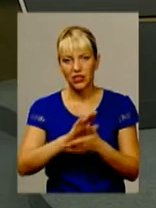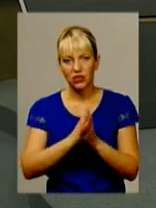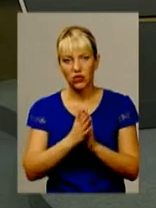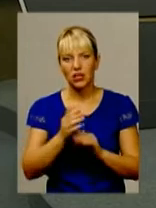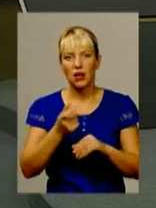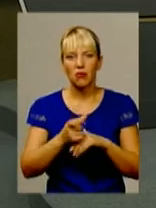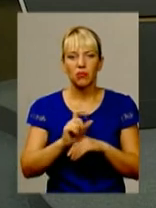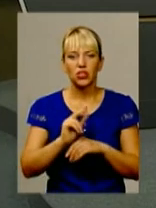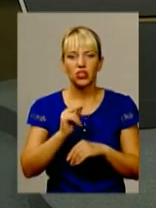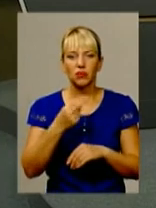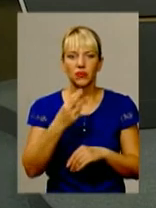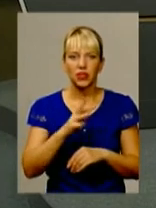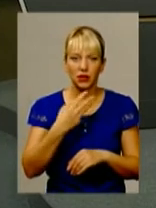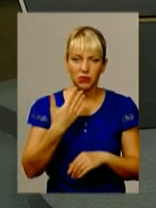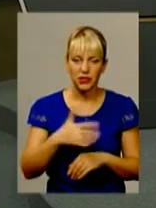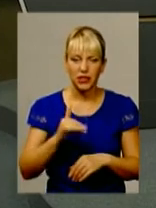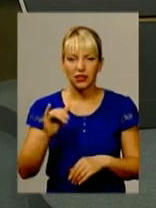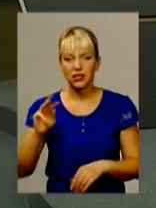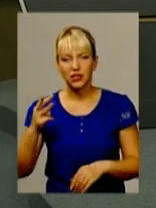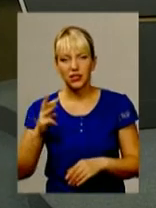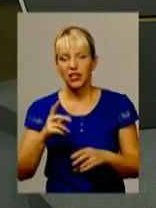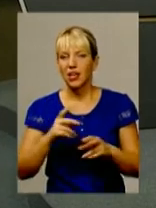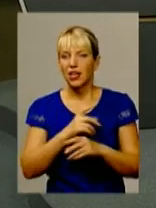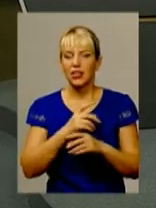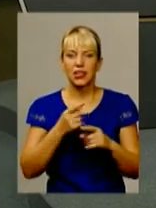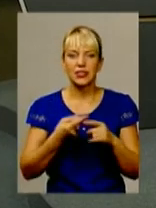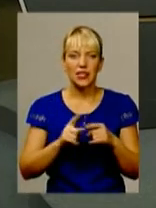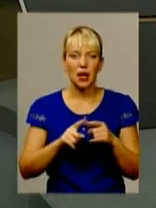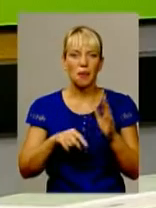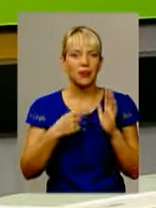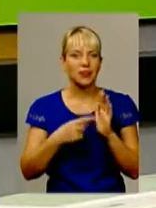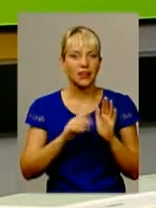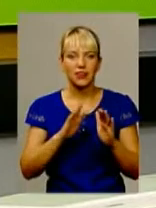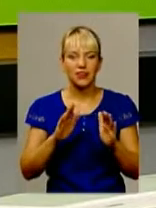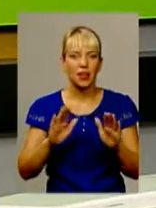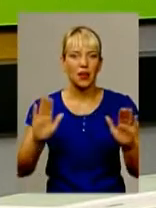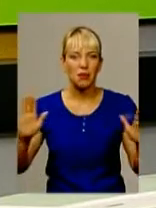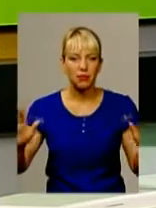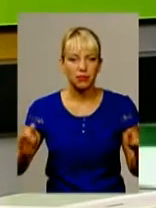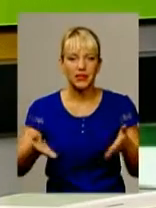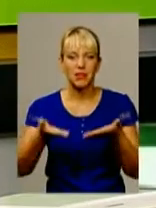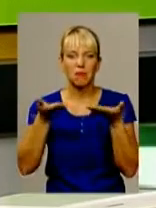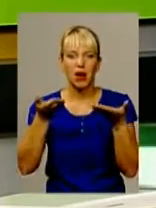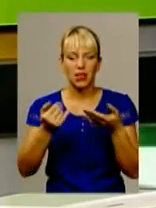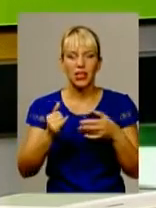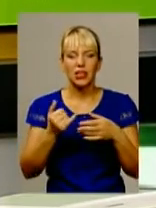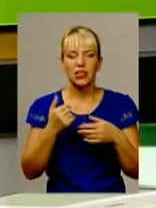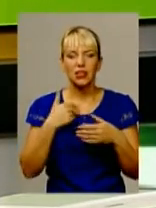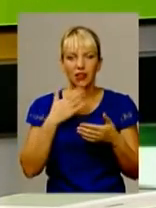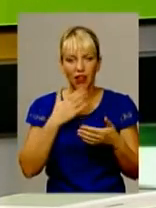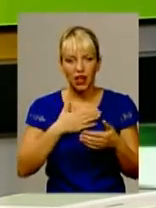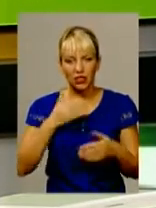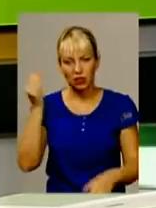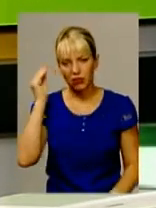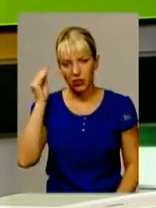,53, на сьогоднішній день ми це питання не піднімали і ми вистаємо свою позицію, хоча б залишитися на даний момент